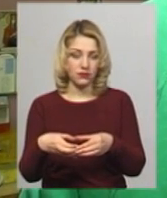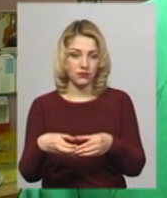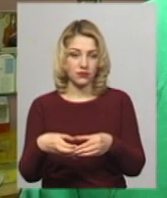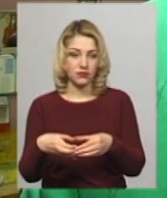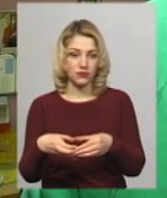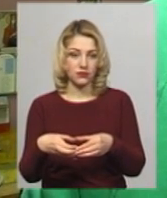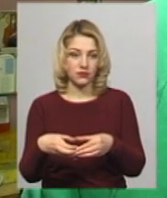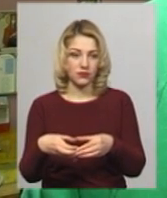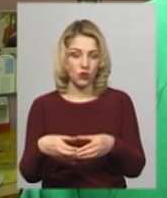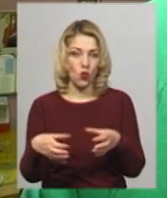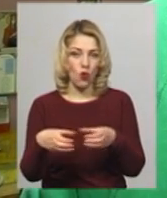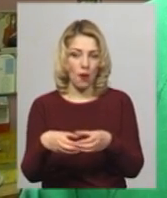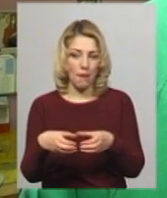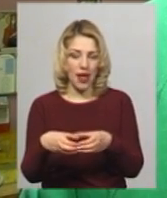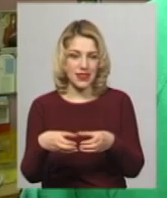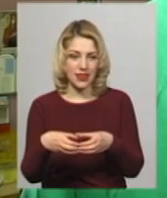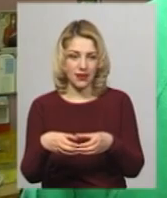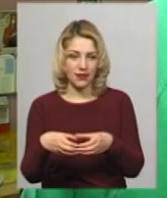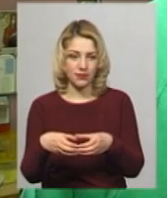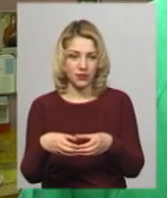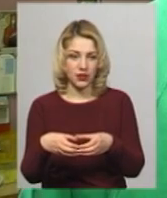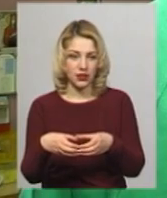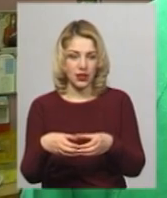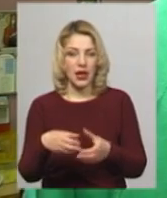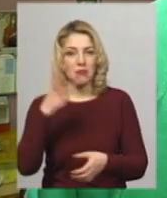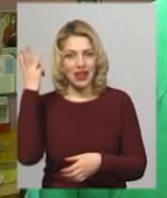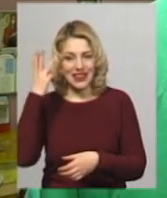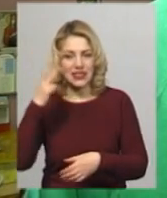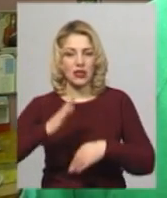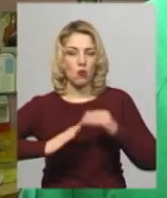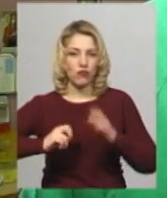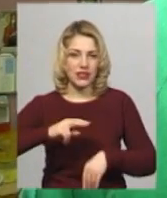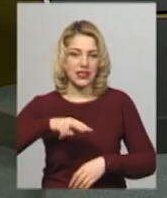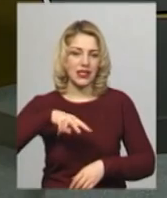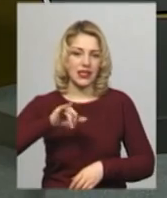Хмельницького професійного ліцею.